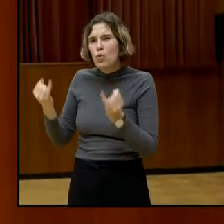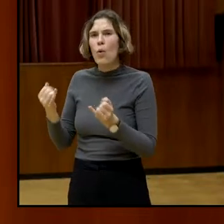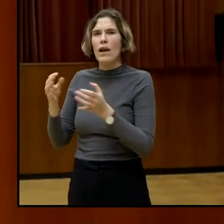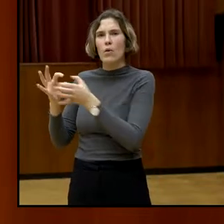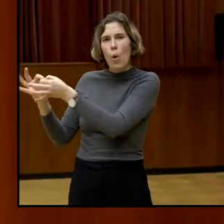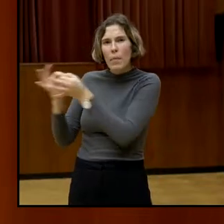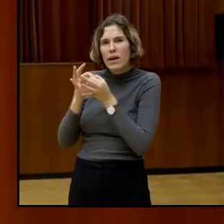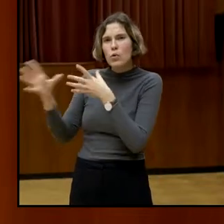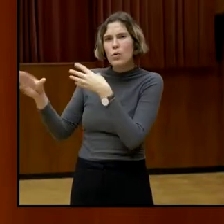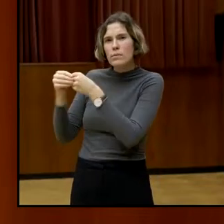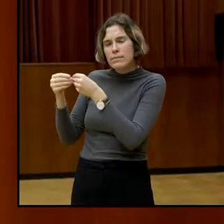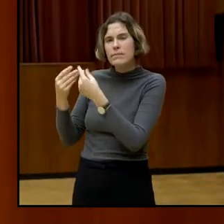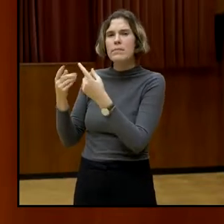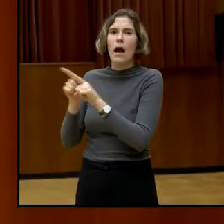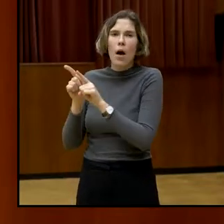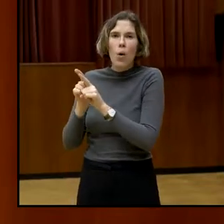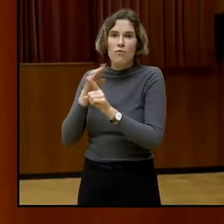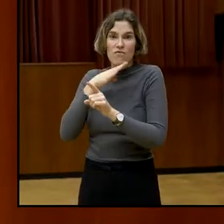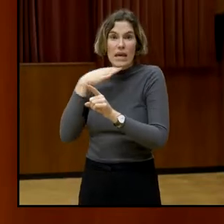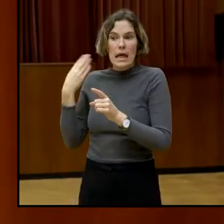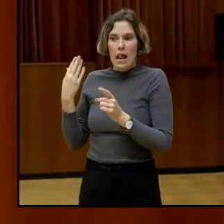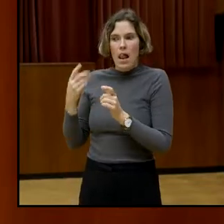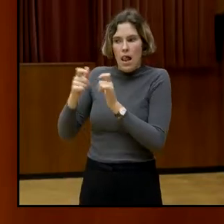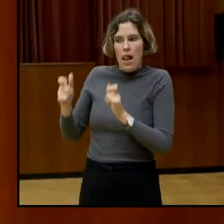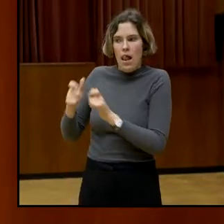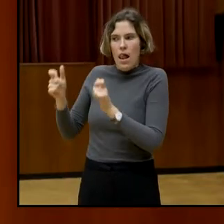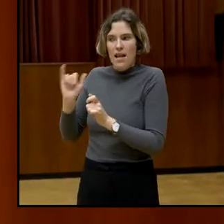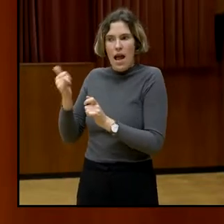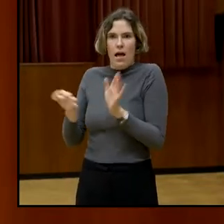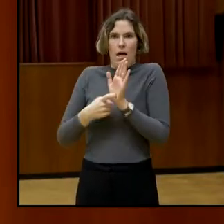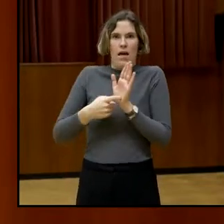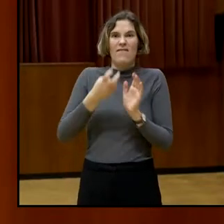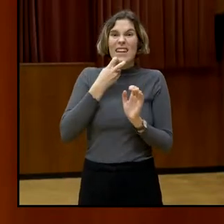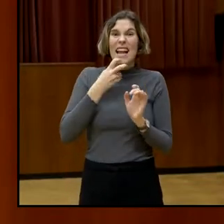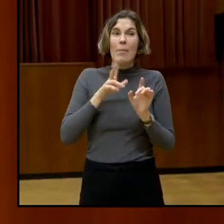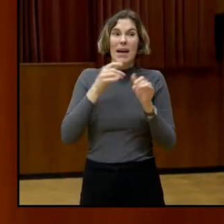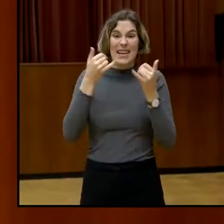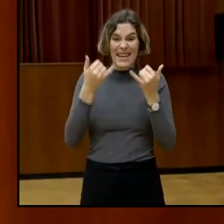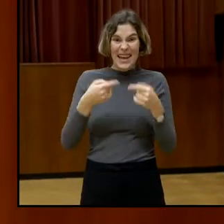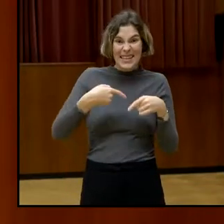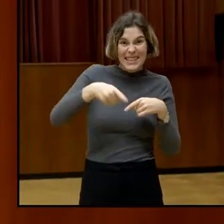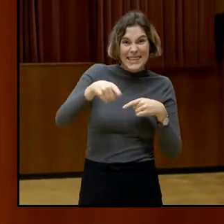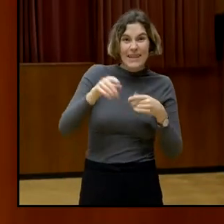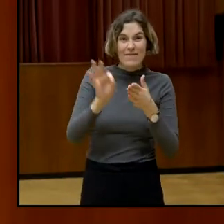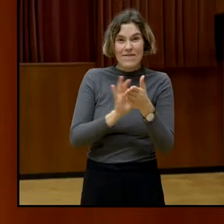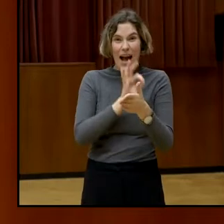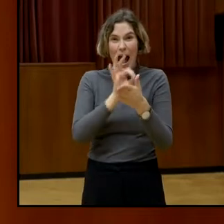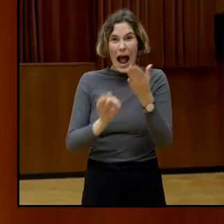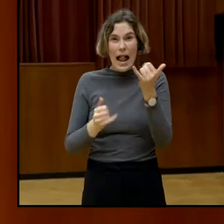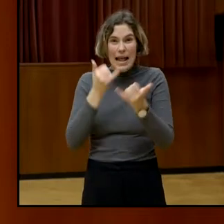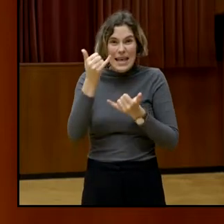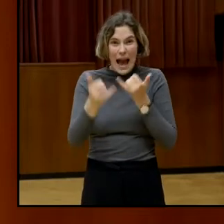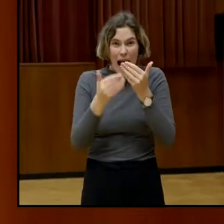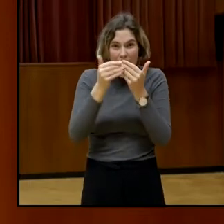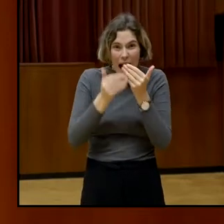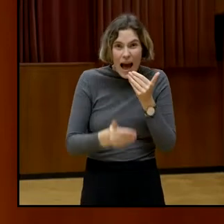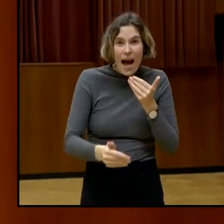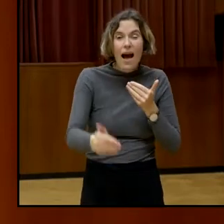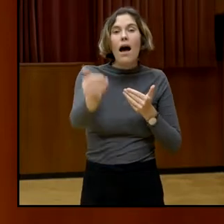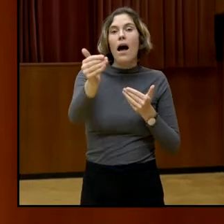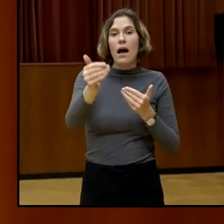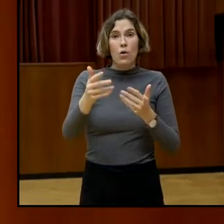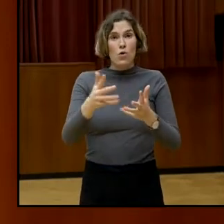ebenfalls intensiv dran, nur es wird gerade in einem Wahljahr wahrscheinlich, wird es keine großen Entscheidungen,